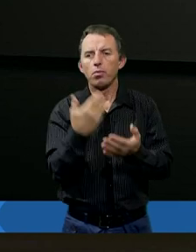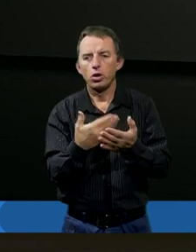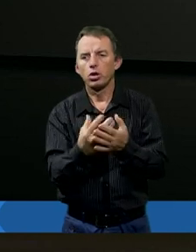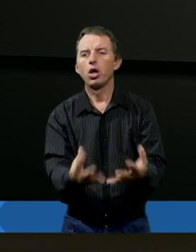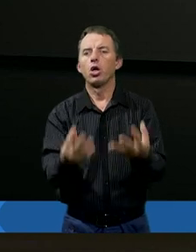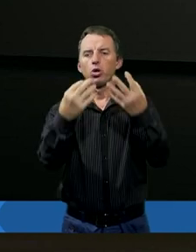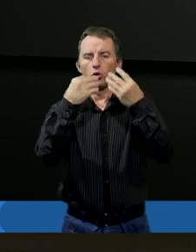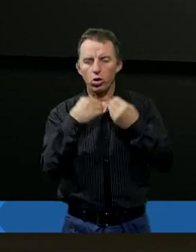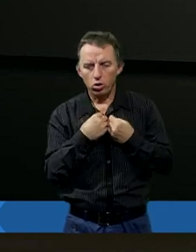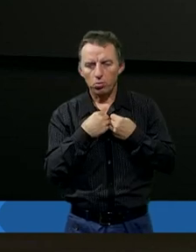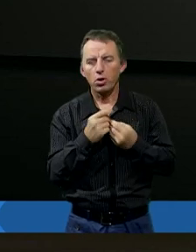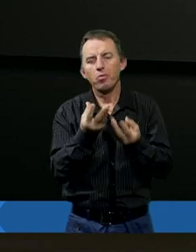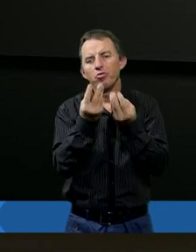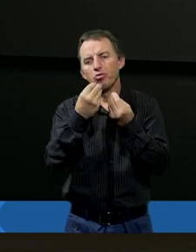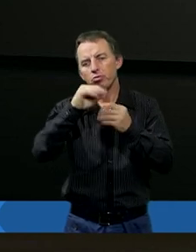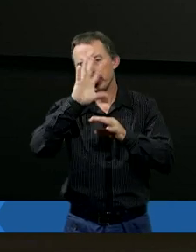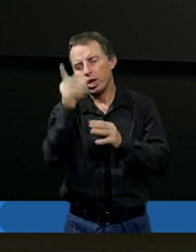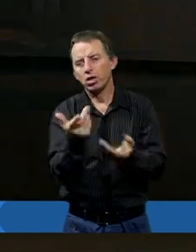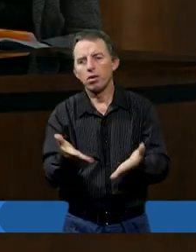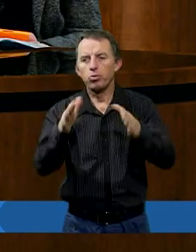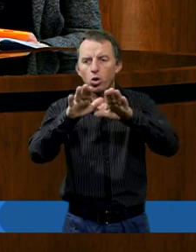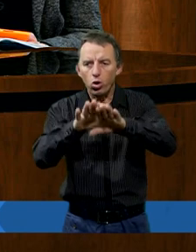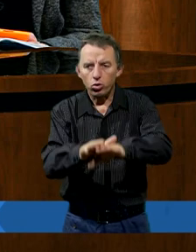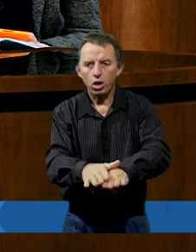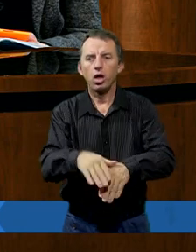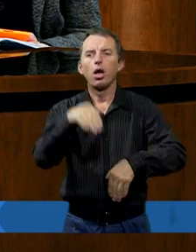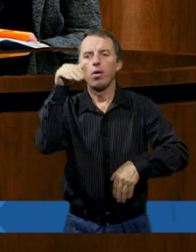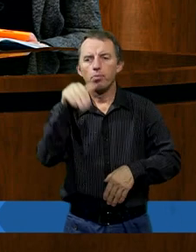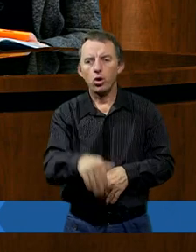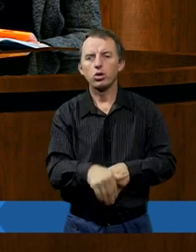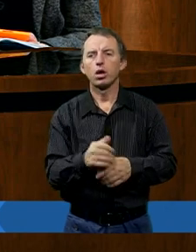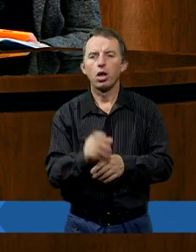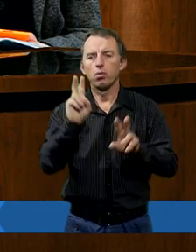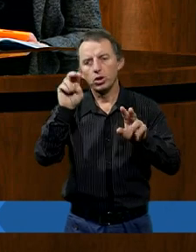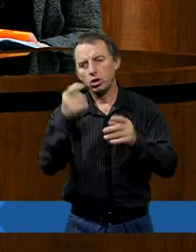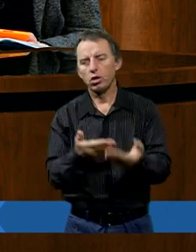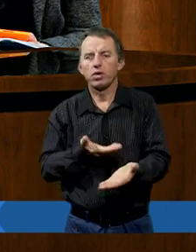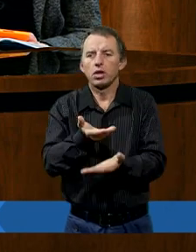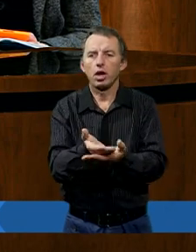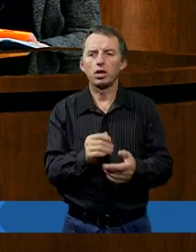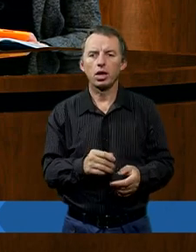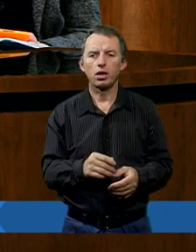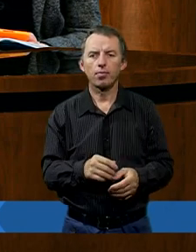potem dostąpić tych wielkich błogosławieństw. Jeśli można jeszcze coś dodać, to